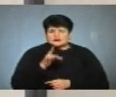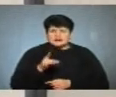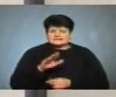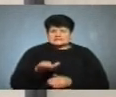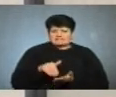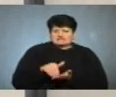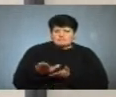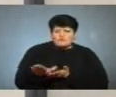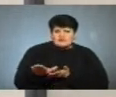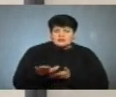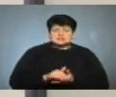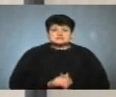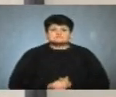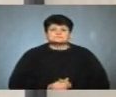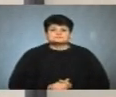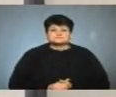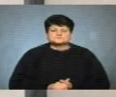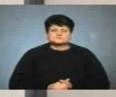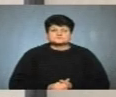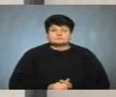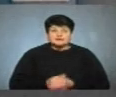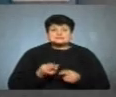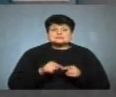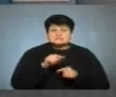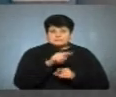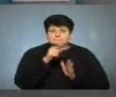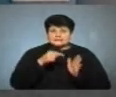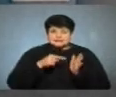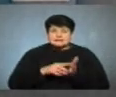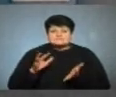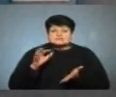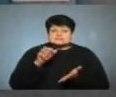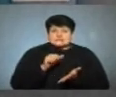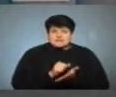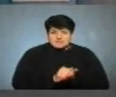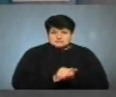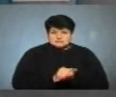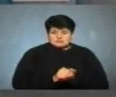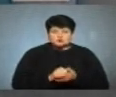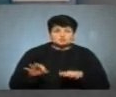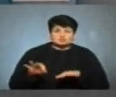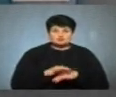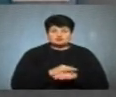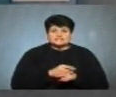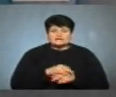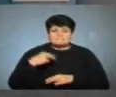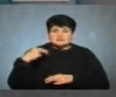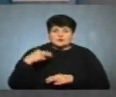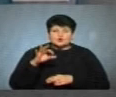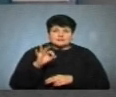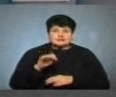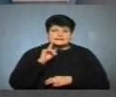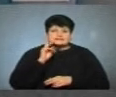відмовлялися. Даним питанням зайнялася дружина президента Олена